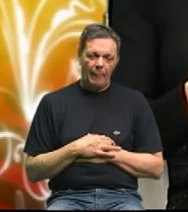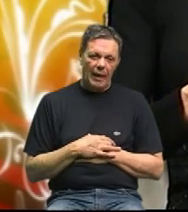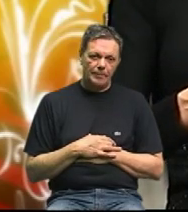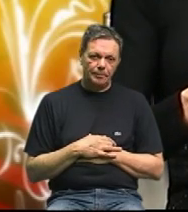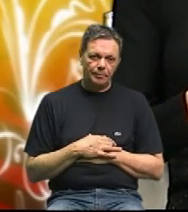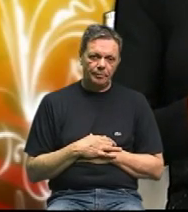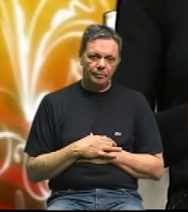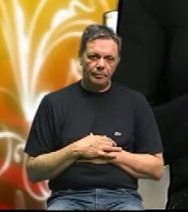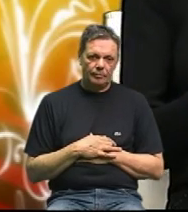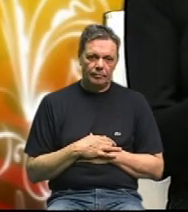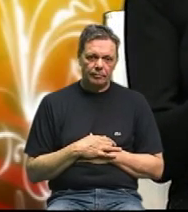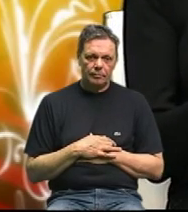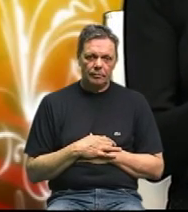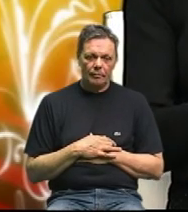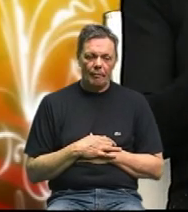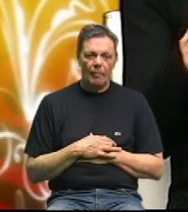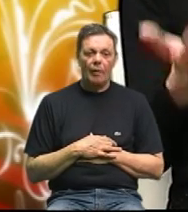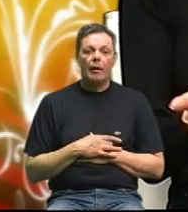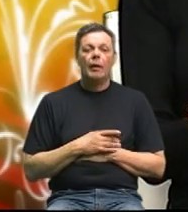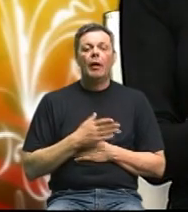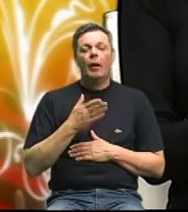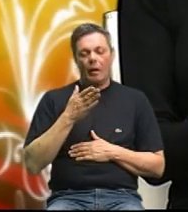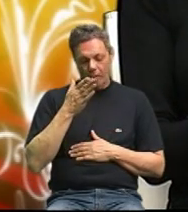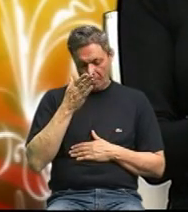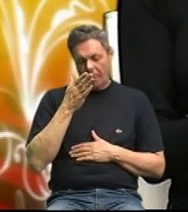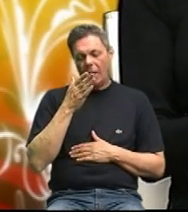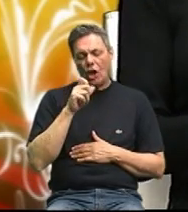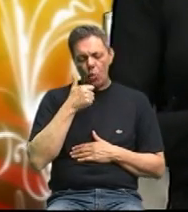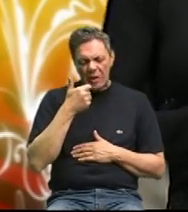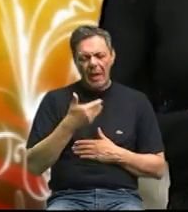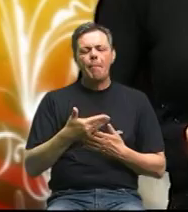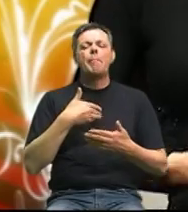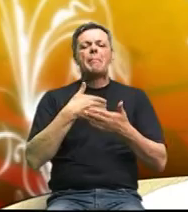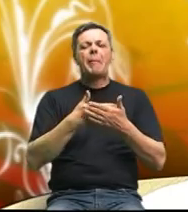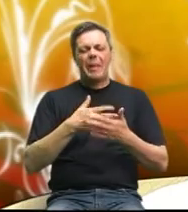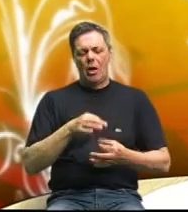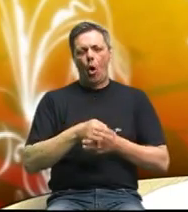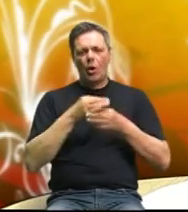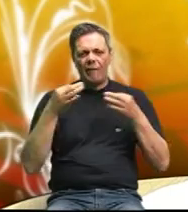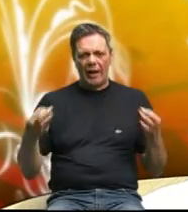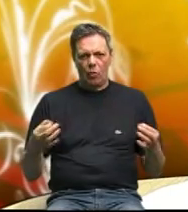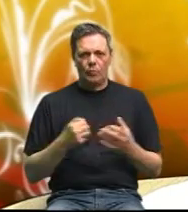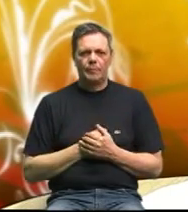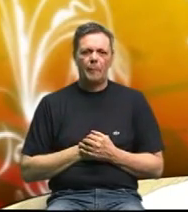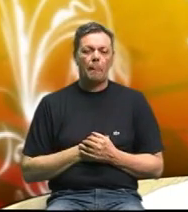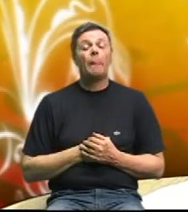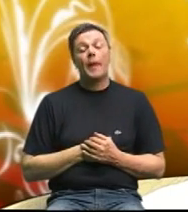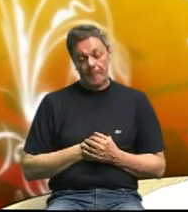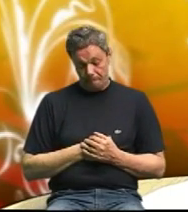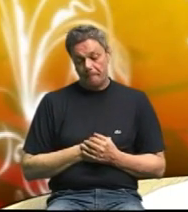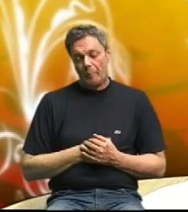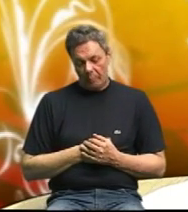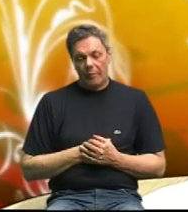sa mnoj ovi ljudi otvori ja se tako je otvore se zapravo s tim samo pouzdanjem